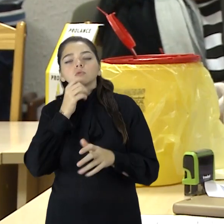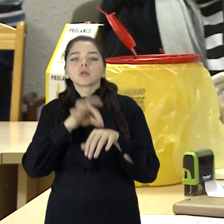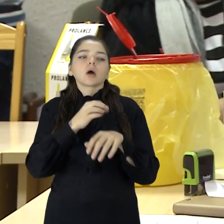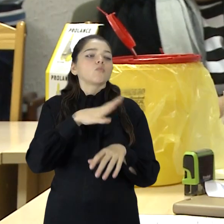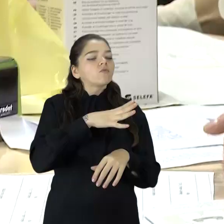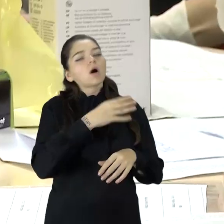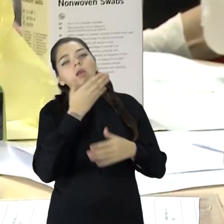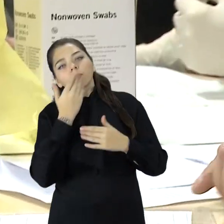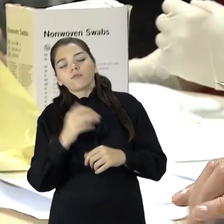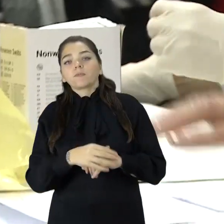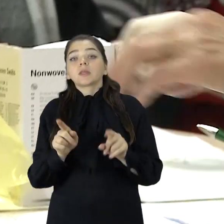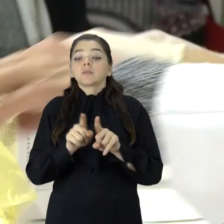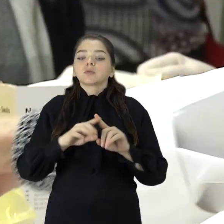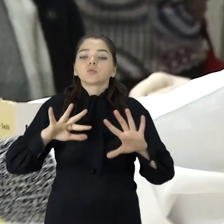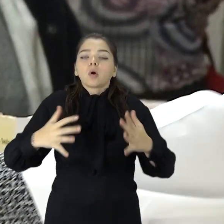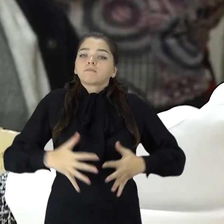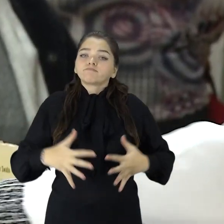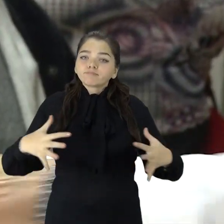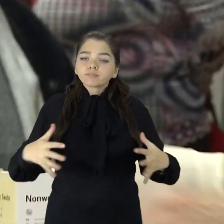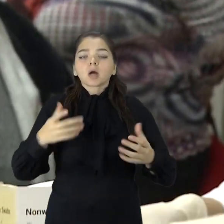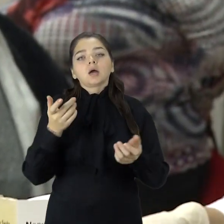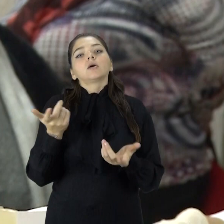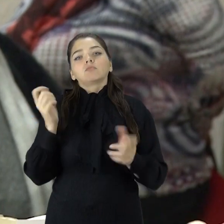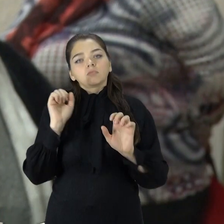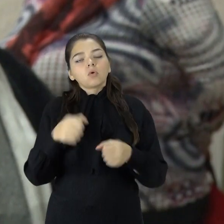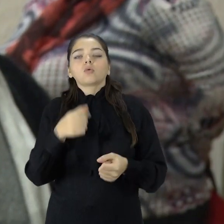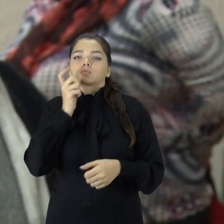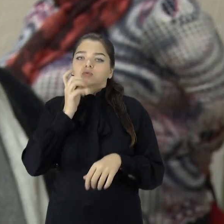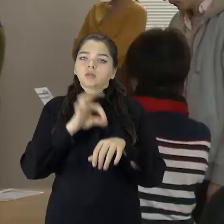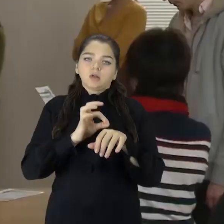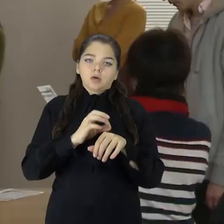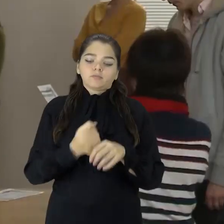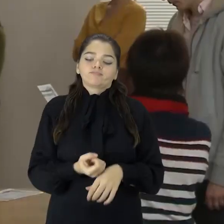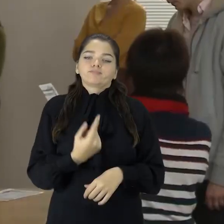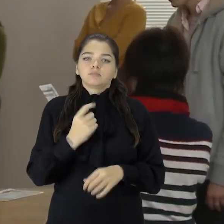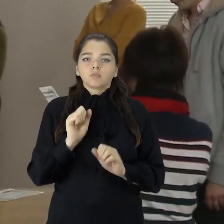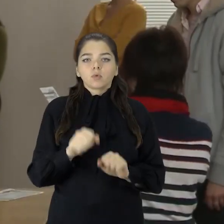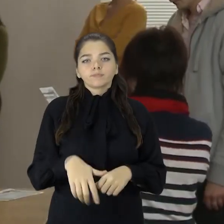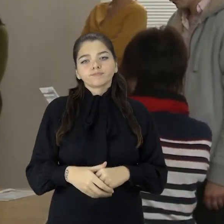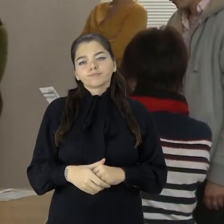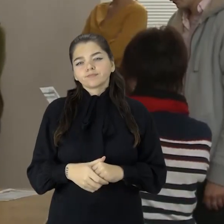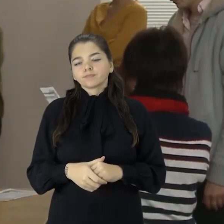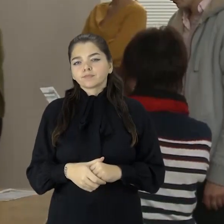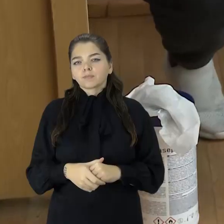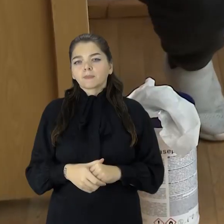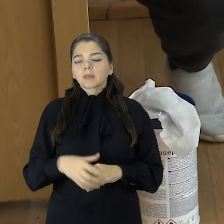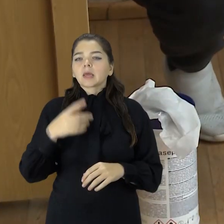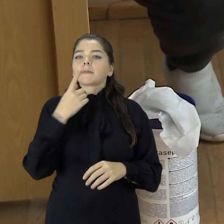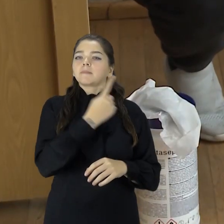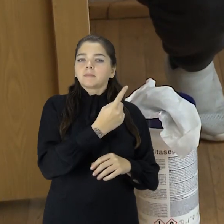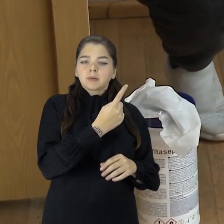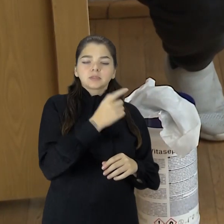galvoti. Nes pagal statistiką, kas antras žmogus nežino, kad serga cukriniu diabetu. Tai yra pasaulyne statistika.